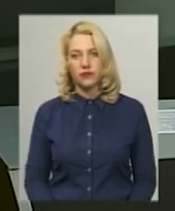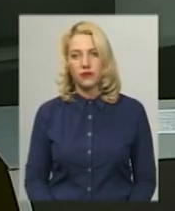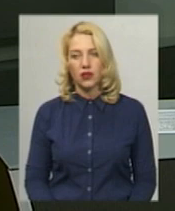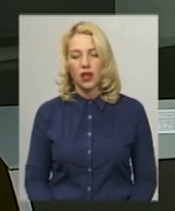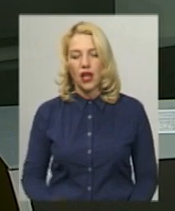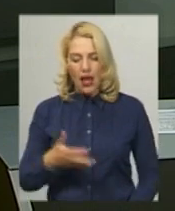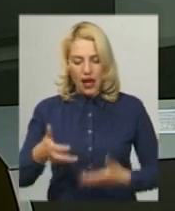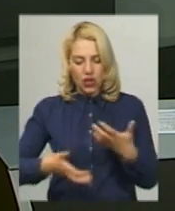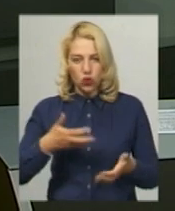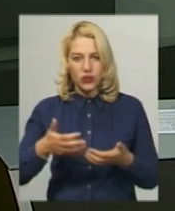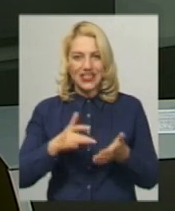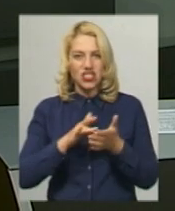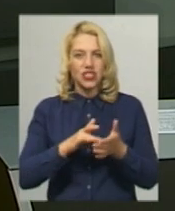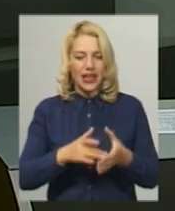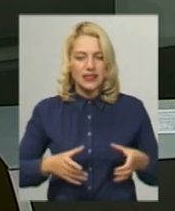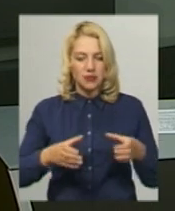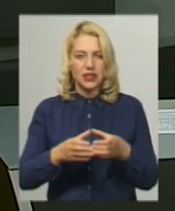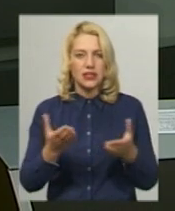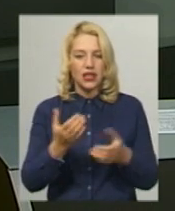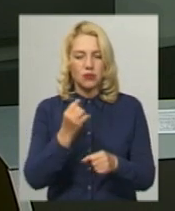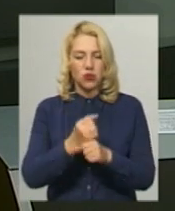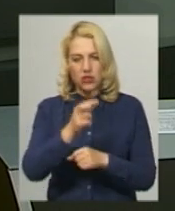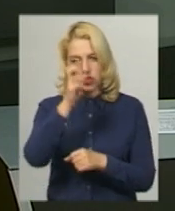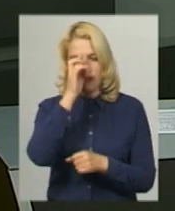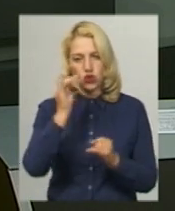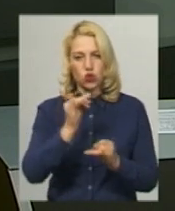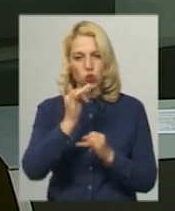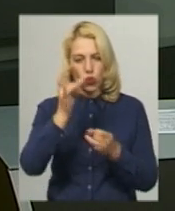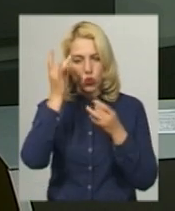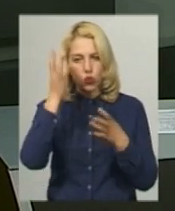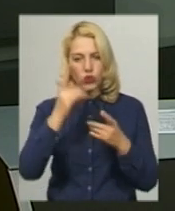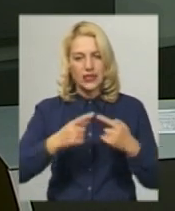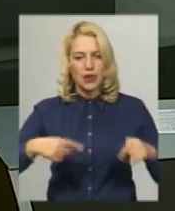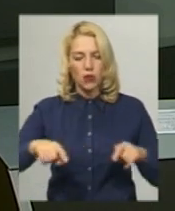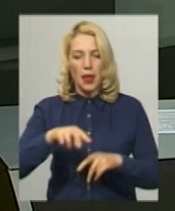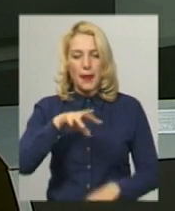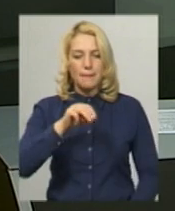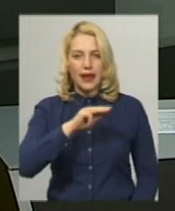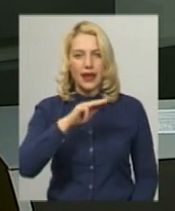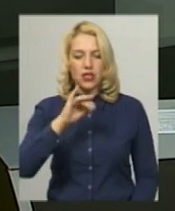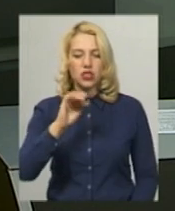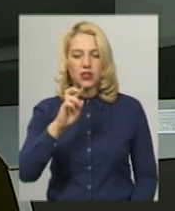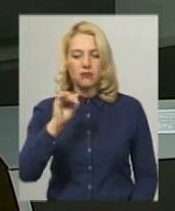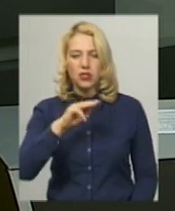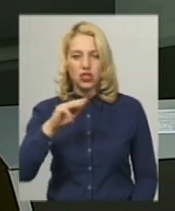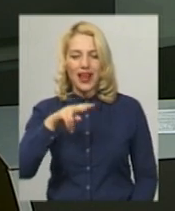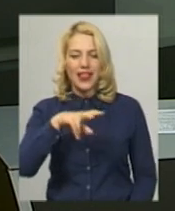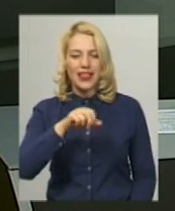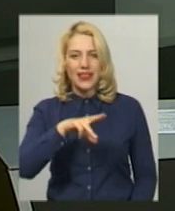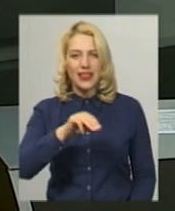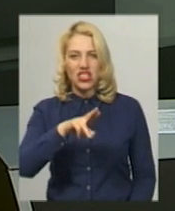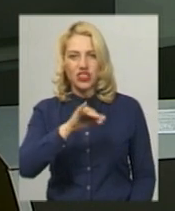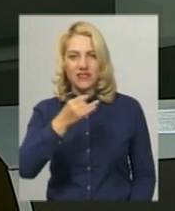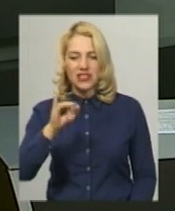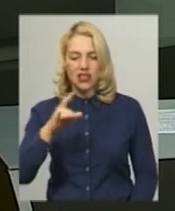Археологічні експедиції, які працюють у Державному історико-культурному заповіднику Межибіж Литичівського району та поблизу